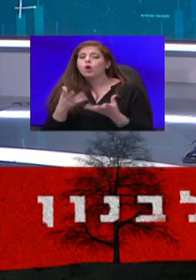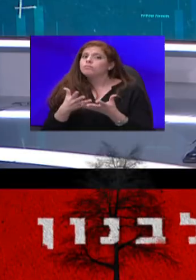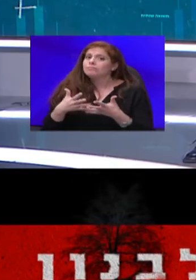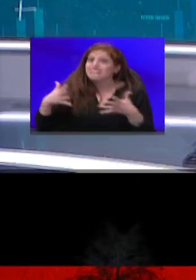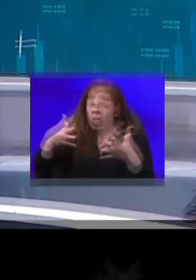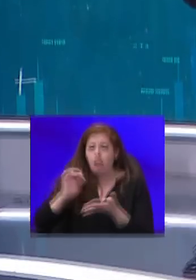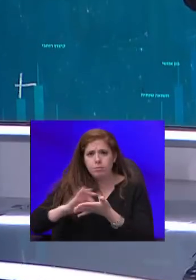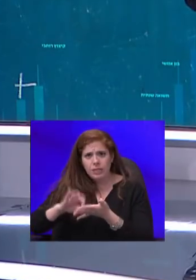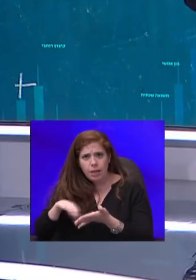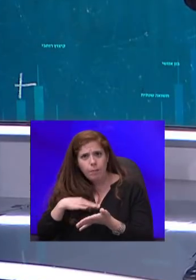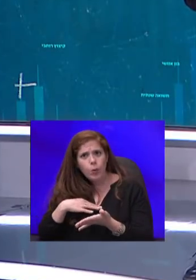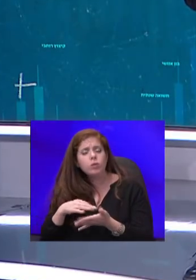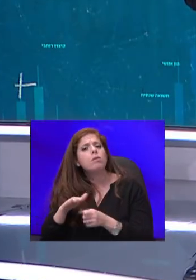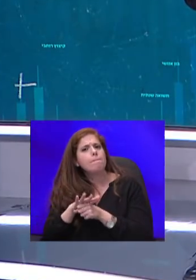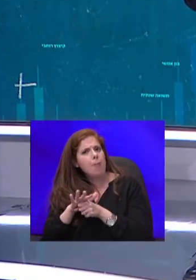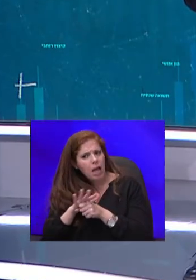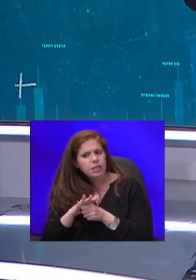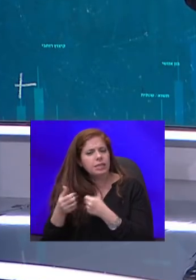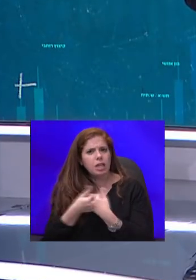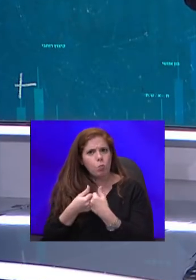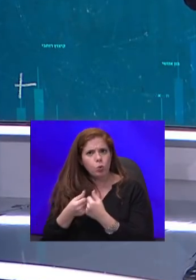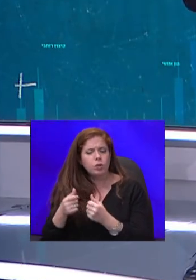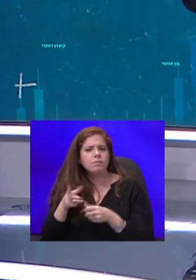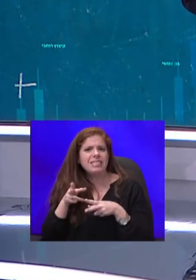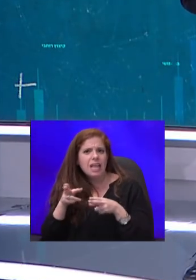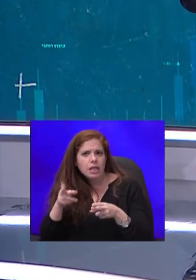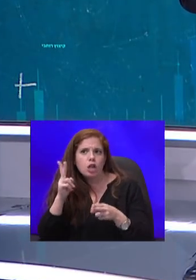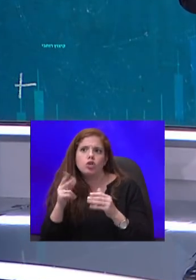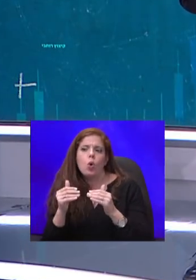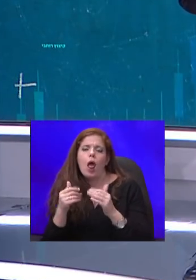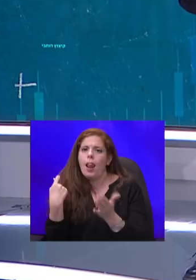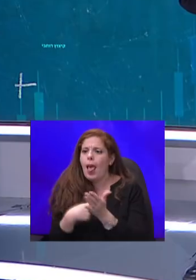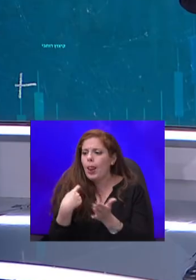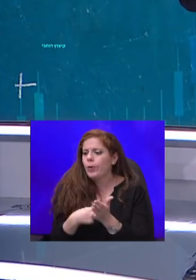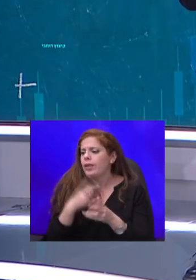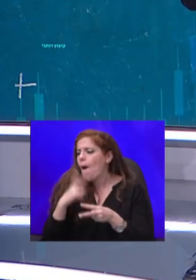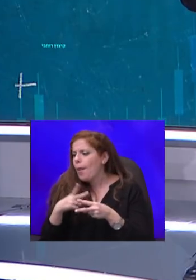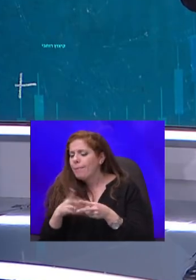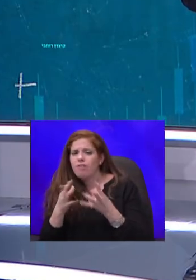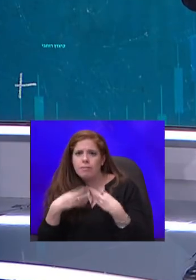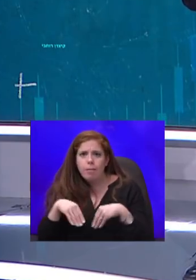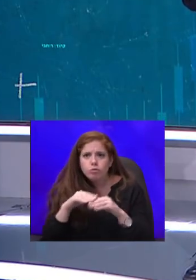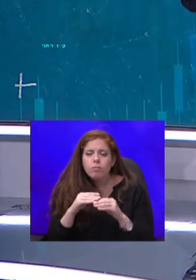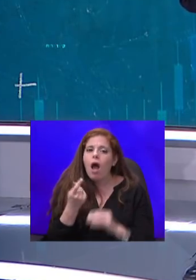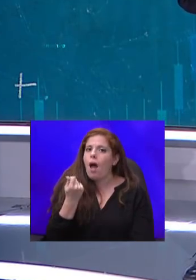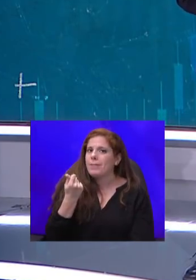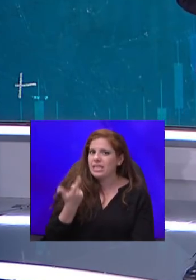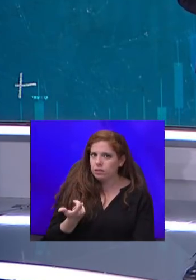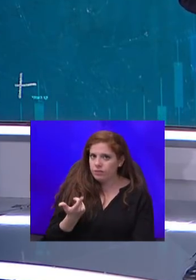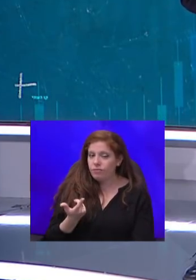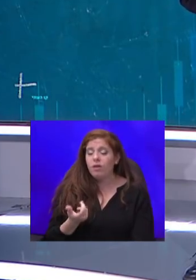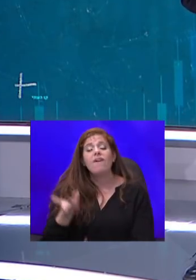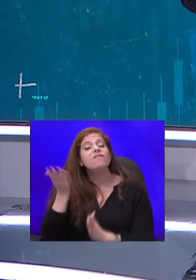ההתמודדות עם סרטן, שהיא יכולה לעלות לחולים ולבני המשפחה שלהם הרבה מאוד כסף. ובכל זאת, החודשים